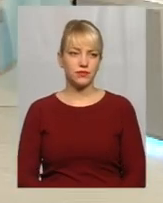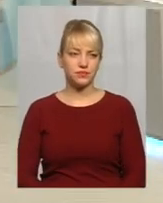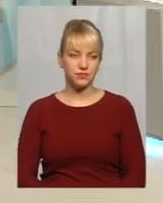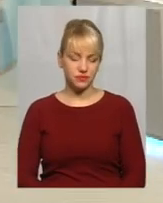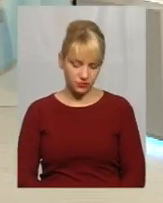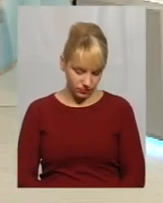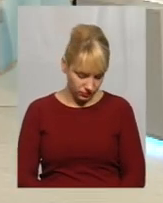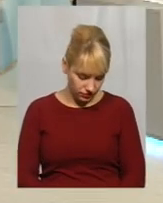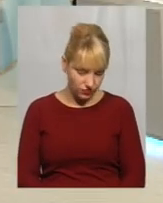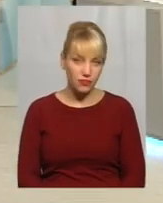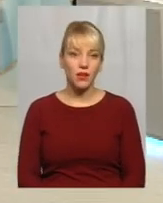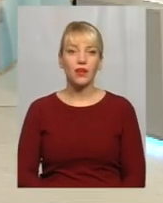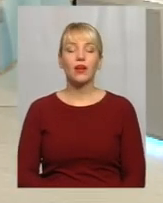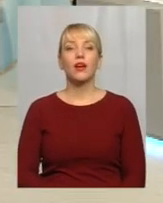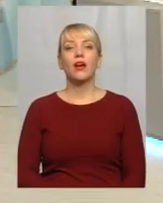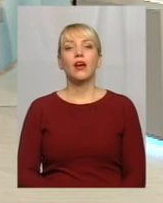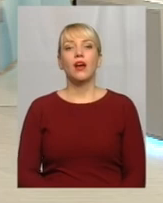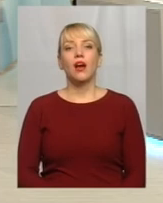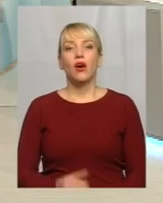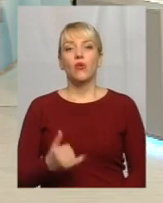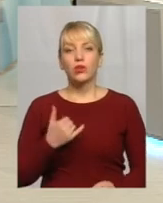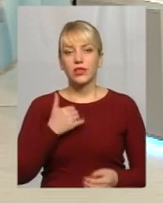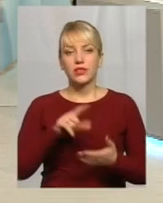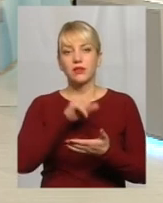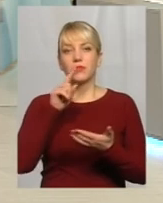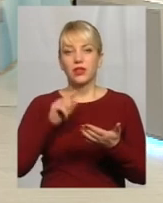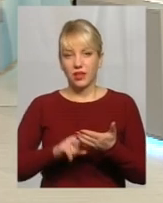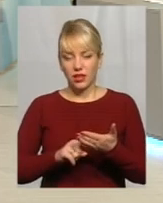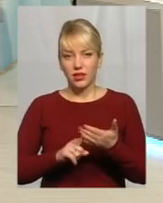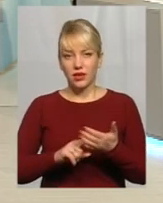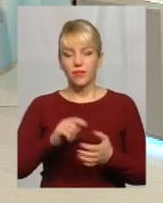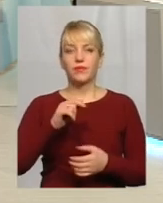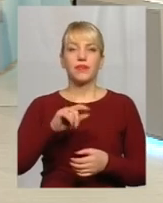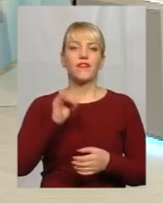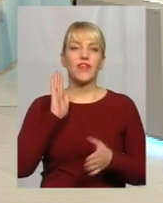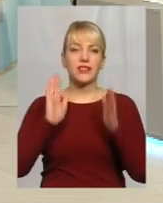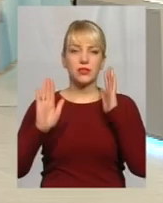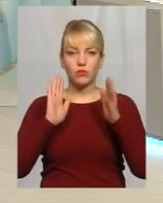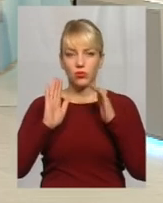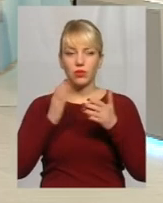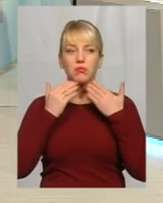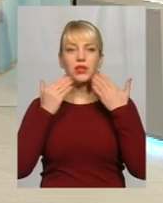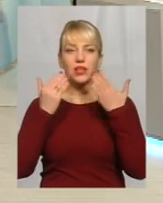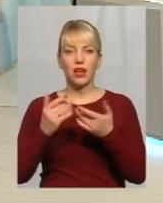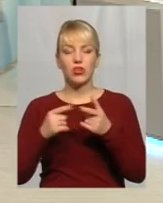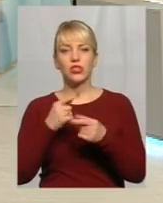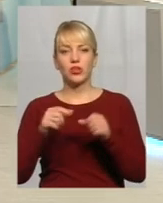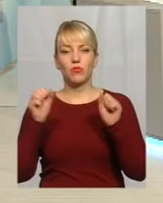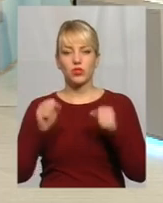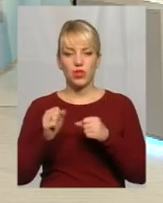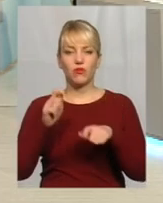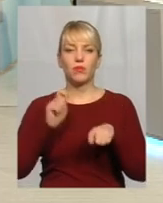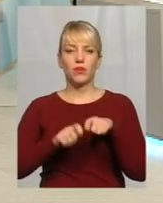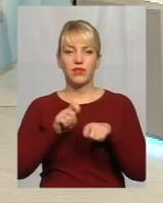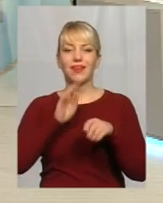питання, давайте трошки приділимо часу нашим глядачам Питають, чи можливо перевірити якість